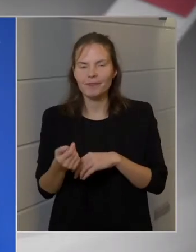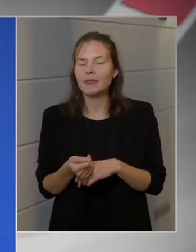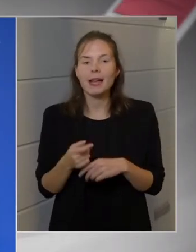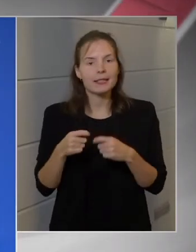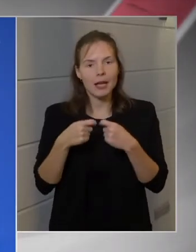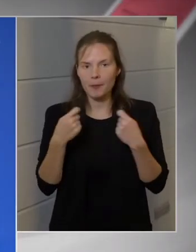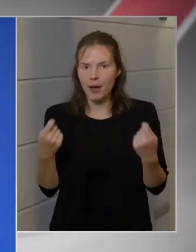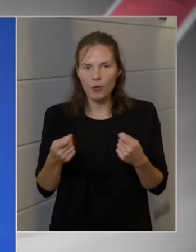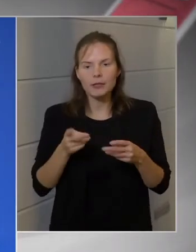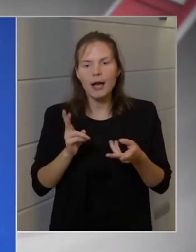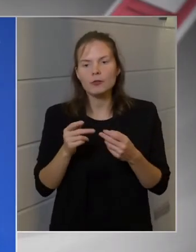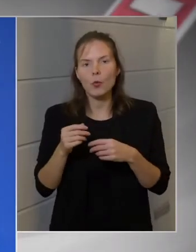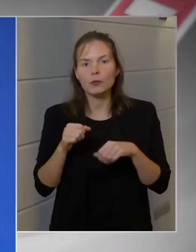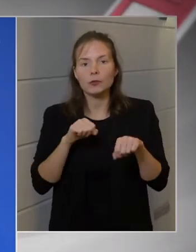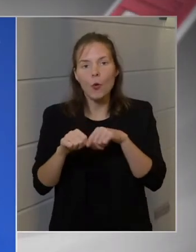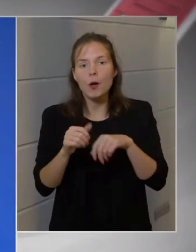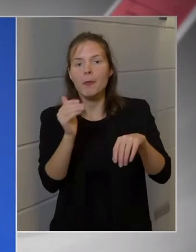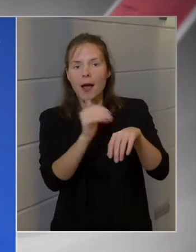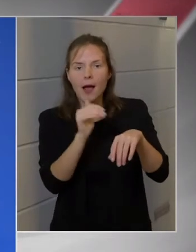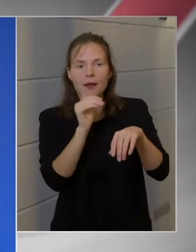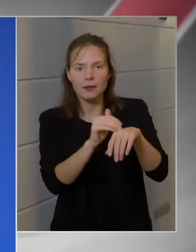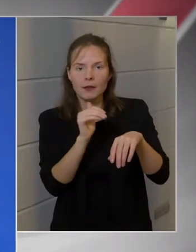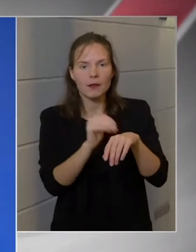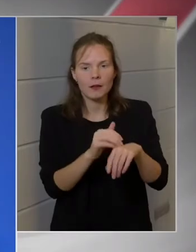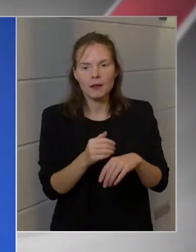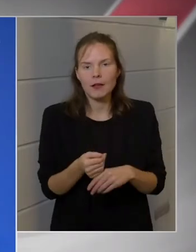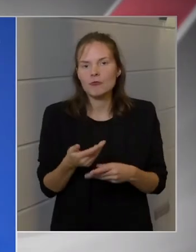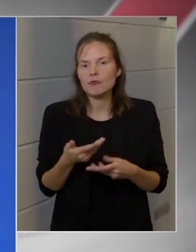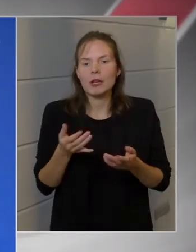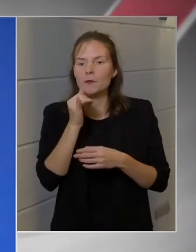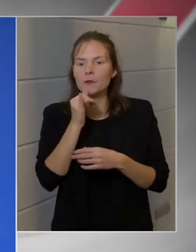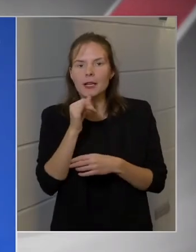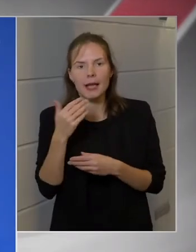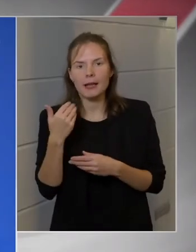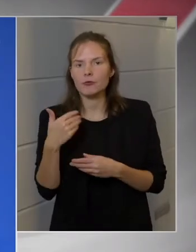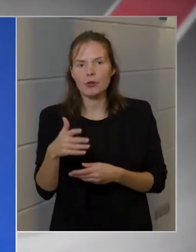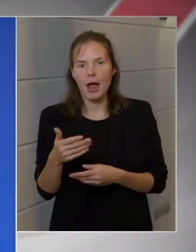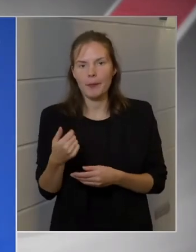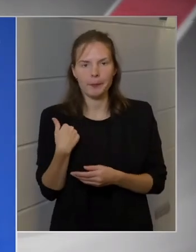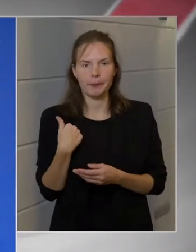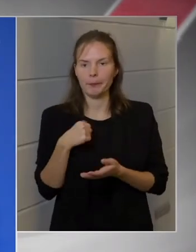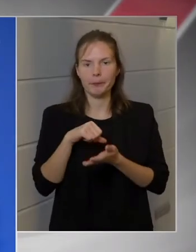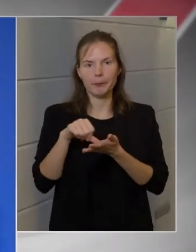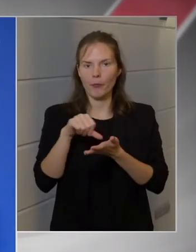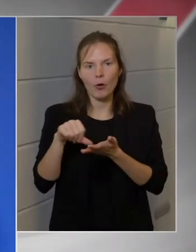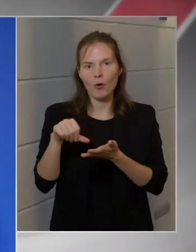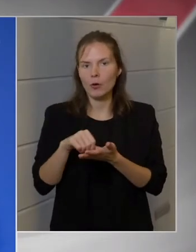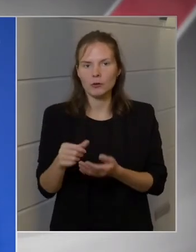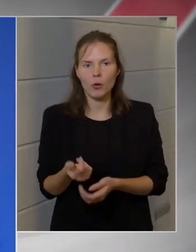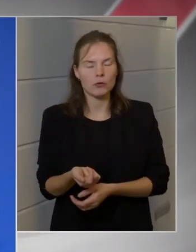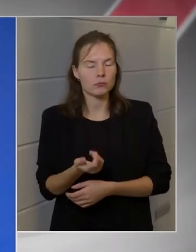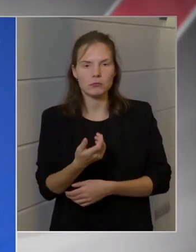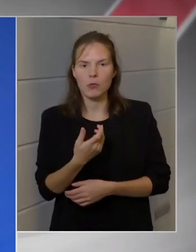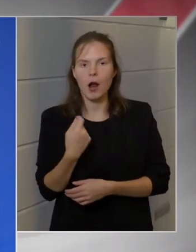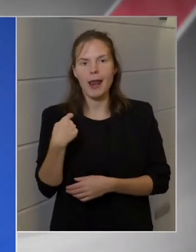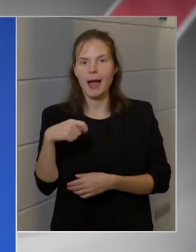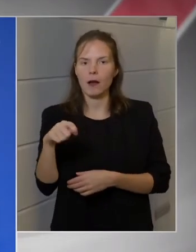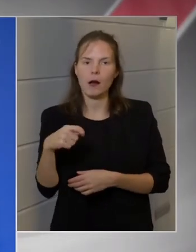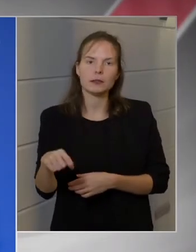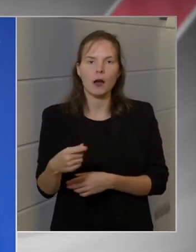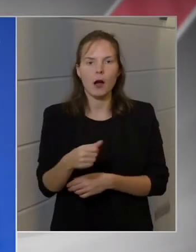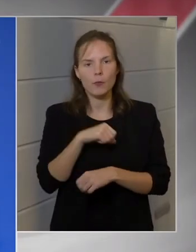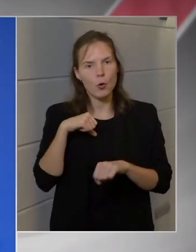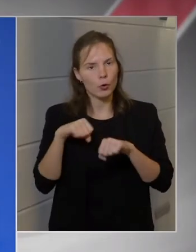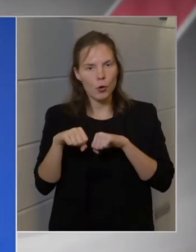megoldás, hogy ilyenkor a kormányhoz hordulok, és egyetlen egy félért sem vagyok hajlandó. Egyébként a leggazdagabb önkormányzatként,